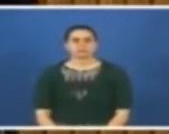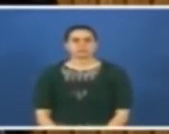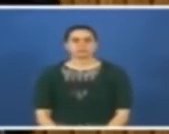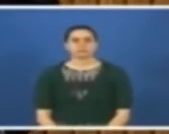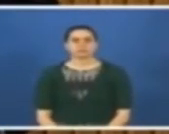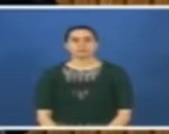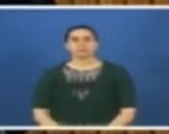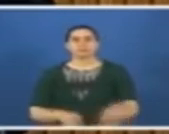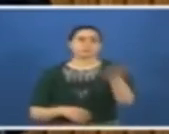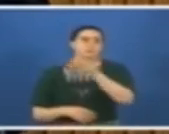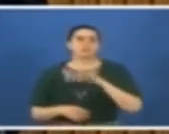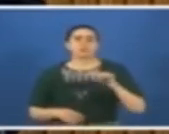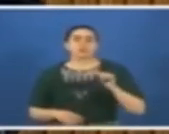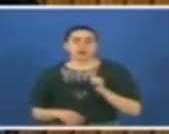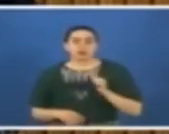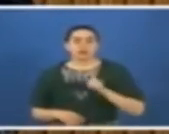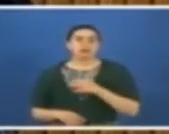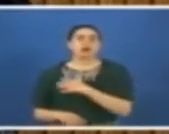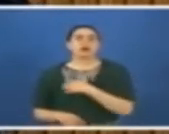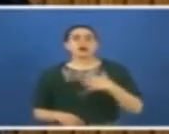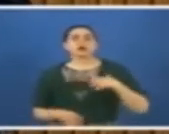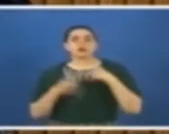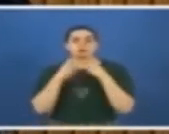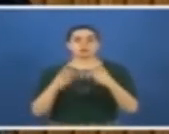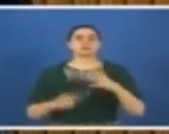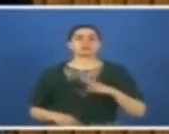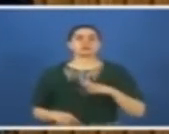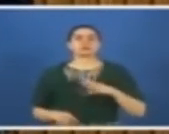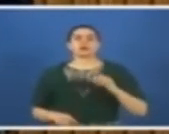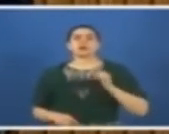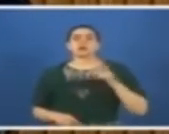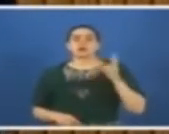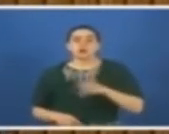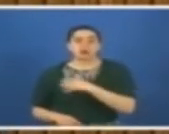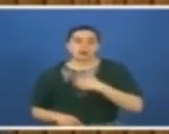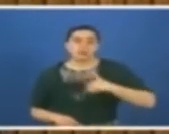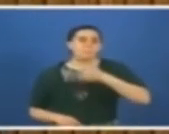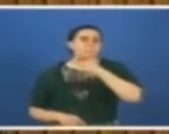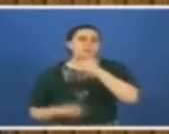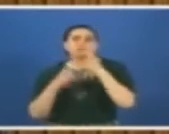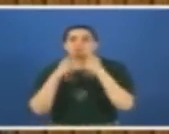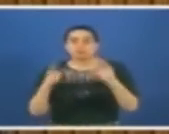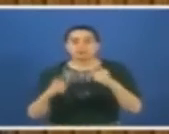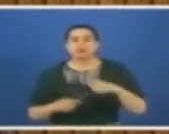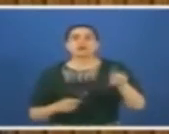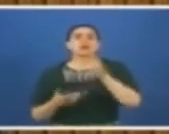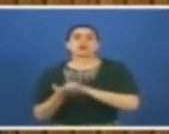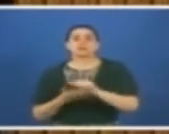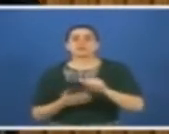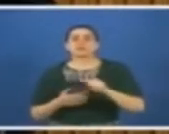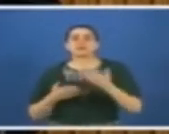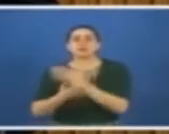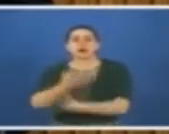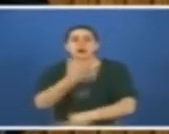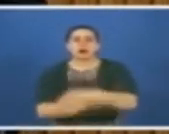Bütün şehit annelerine sesleniyorum, bütün şehit babalarına sesleniyorum, bütün gazilere